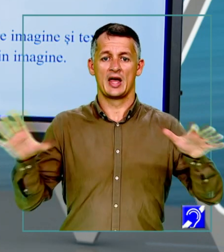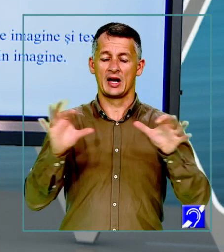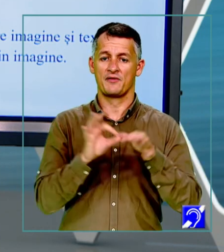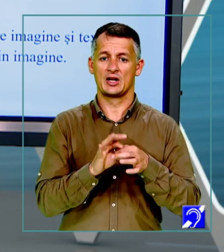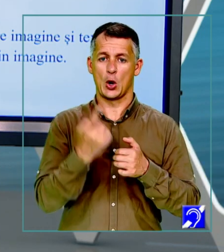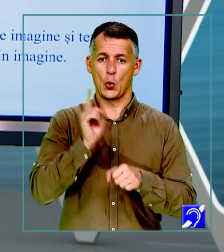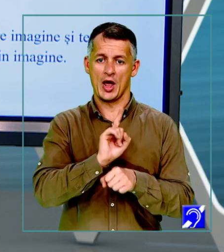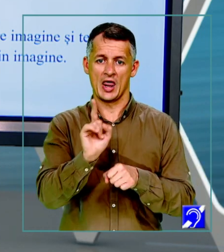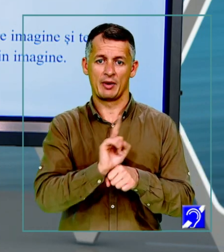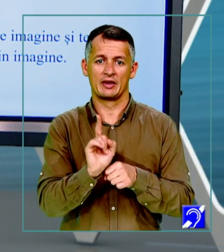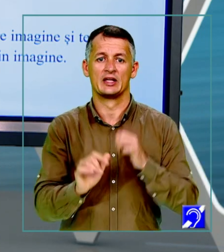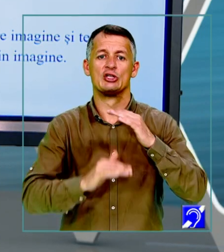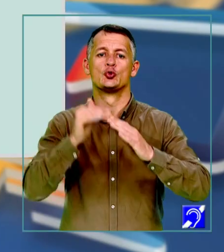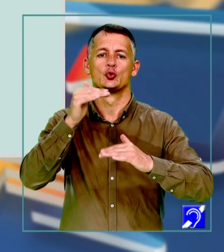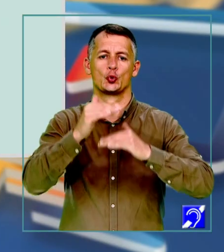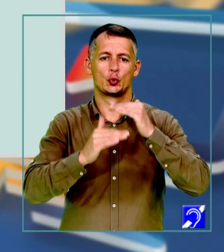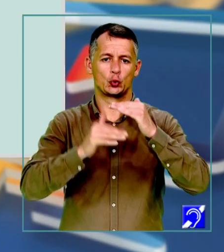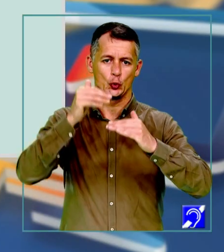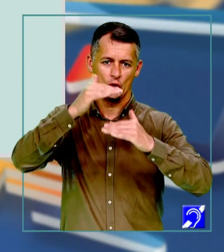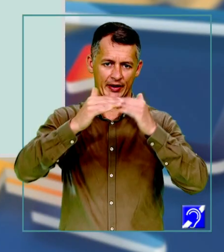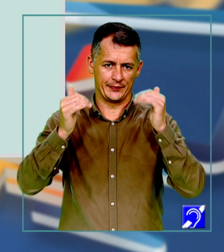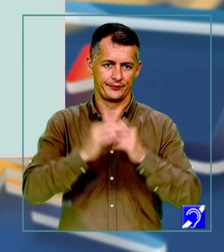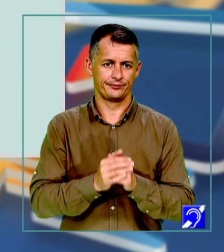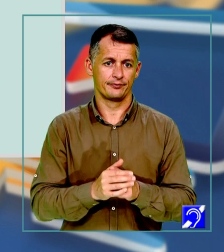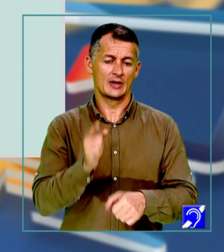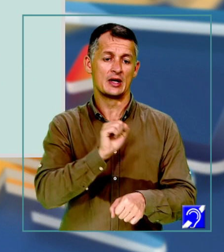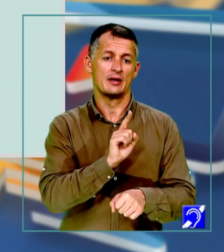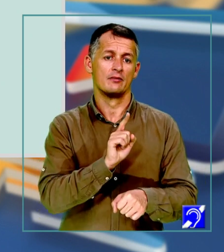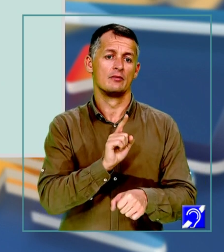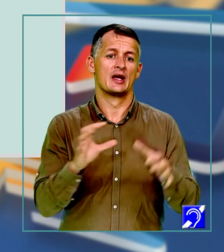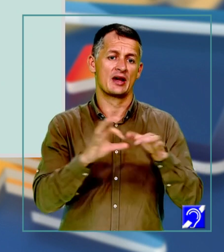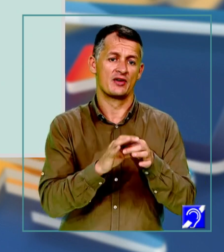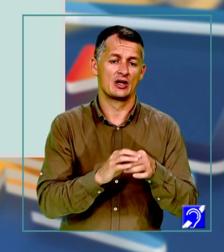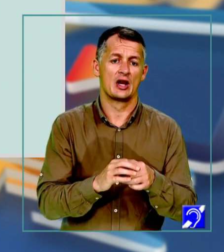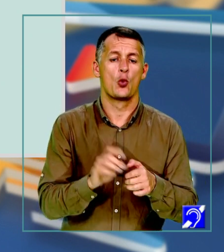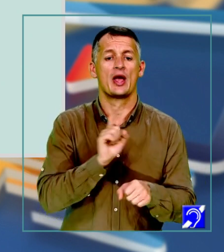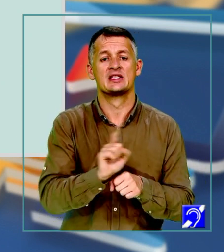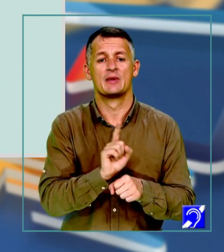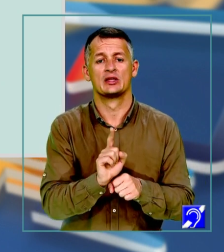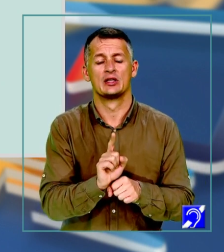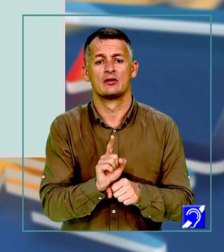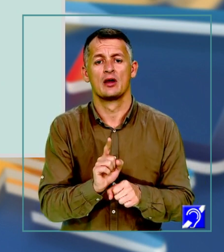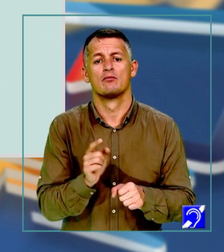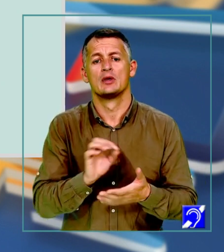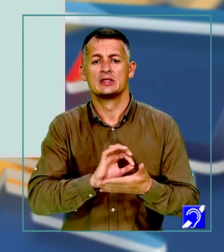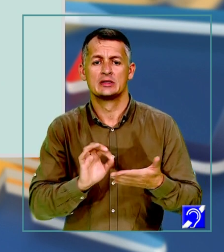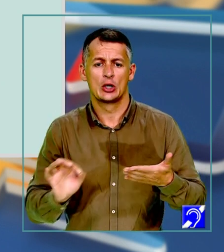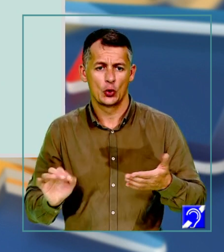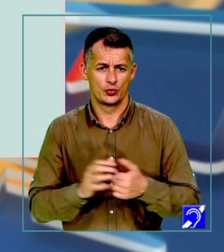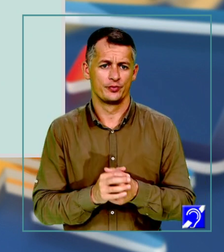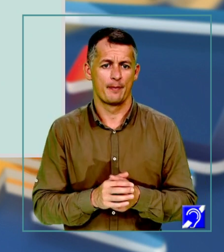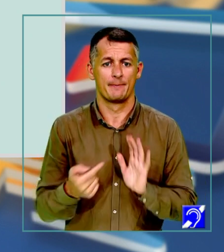la un element de structură, referirea la un aspect de conținut, prezentarea unei